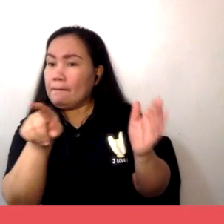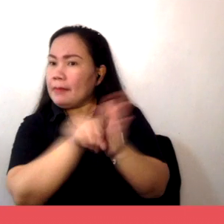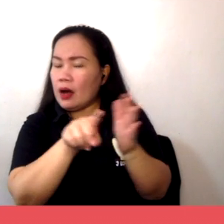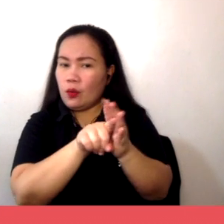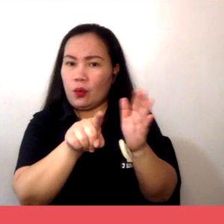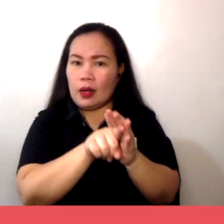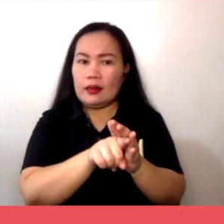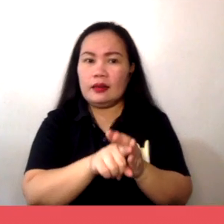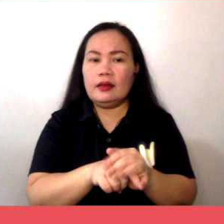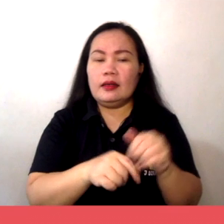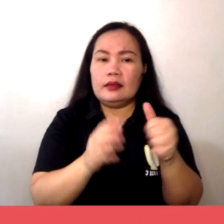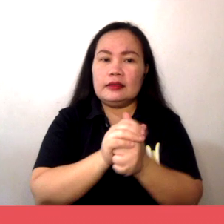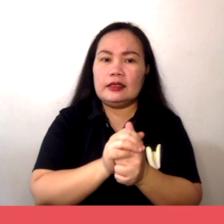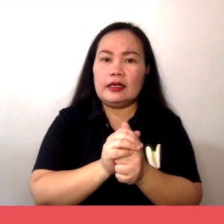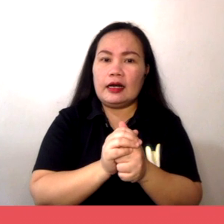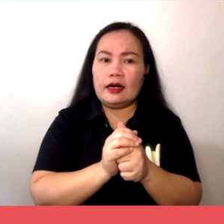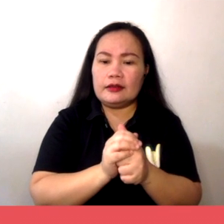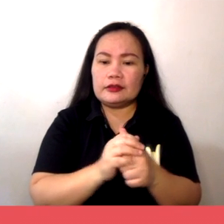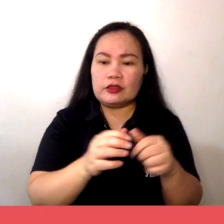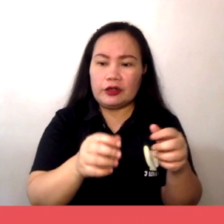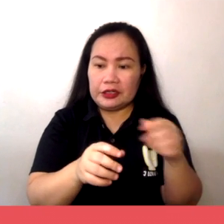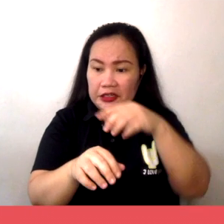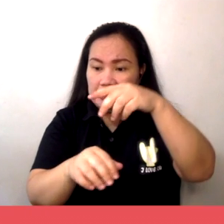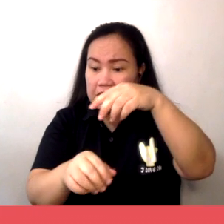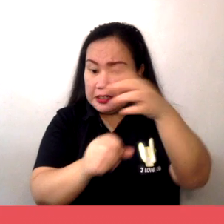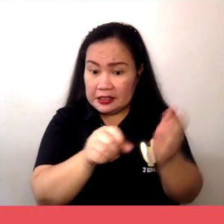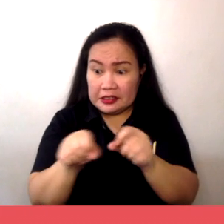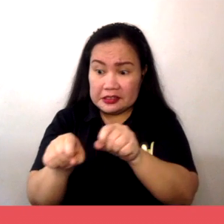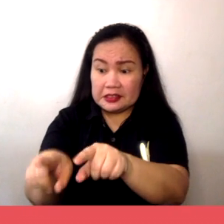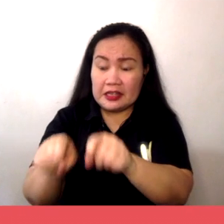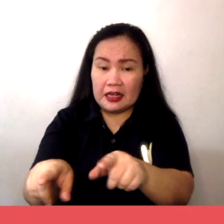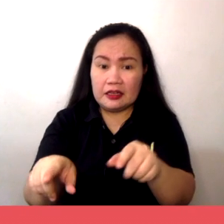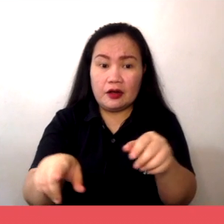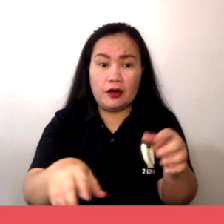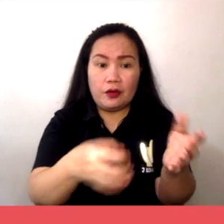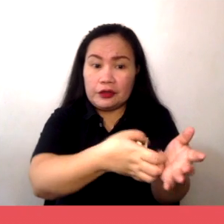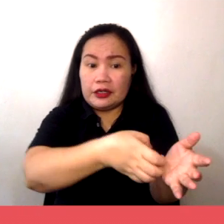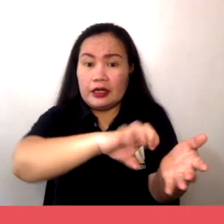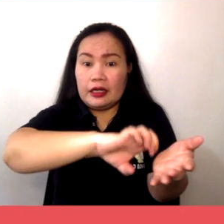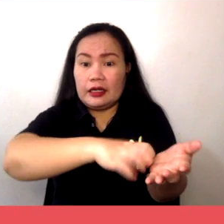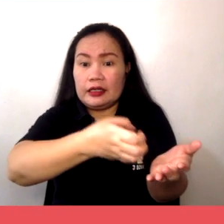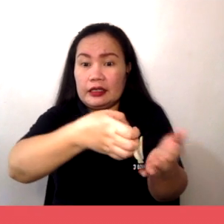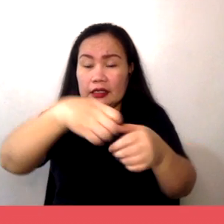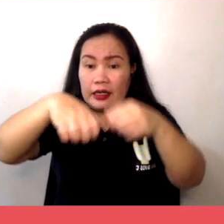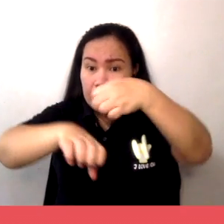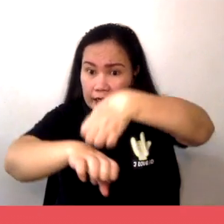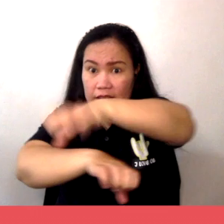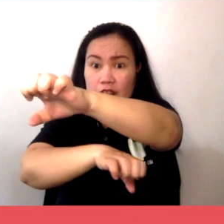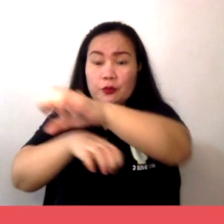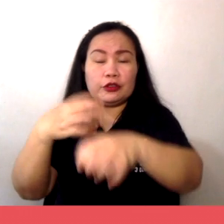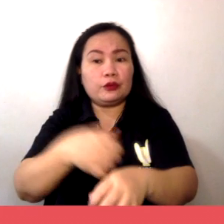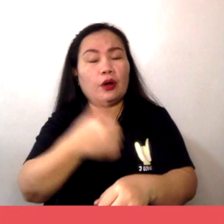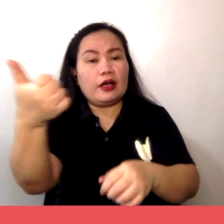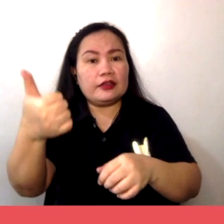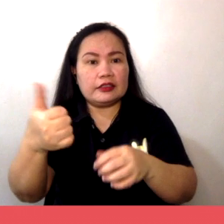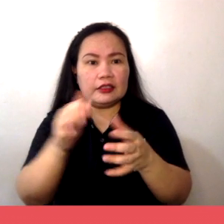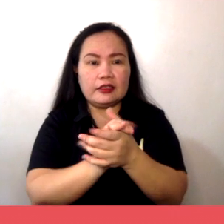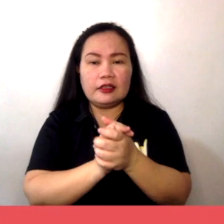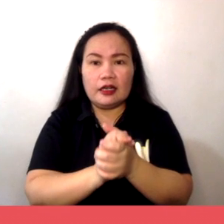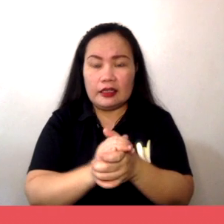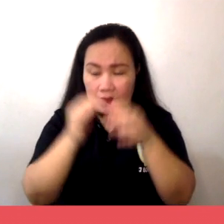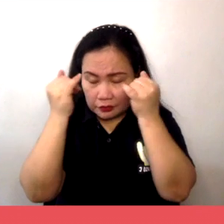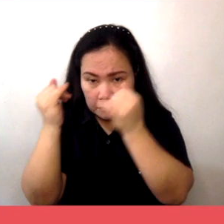ibenta, iangkat at ilawas ang inbensyon niya kapalit ng pagsisiwalat sa publiko ng mga